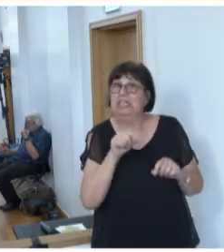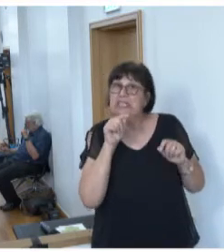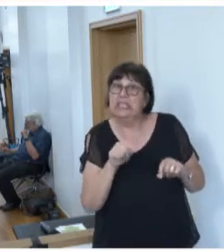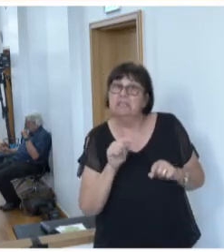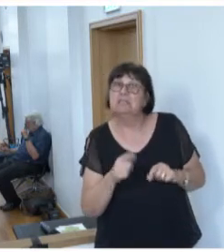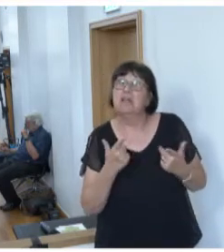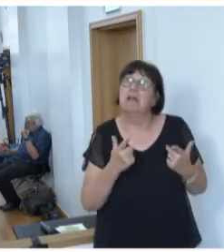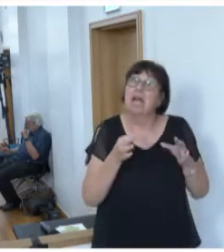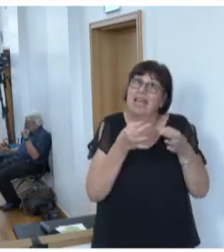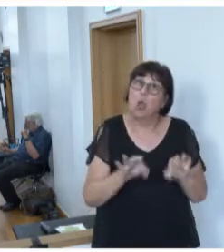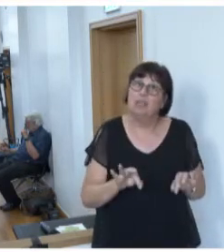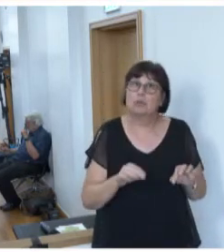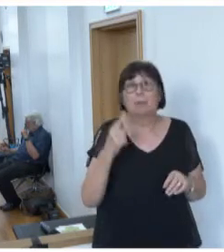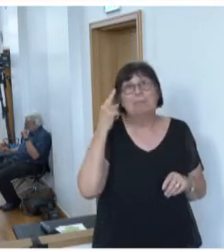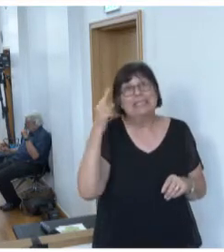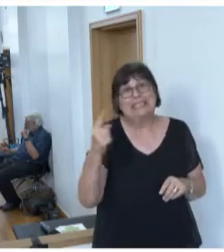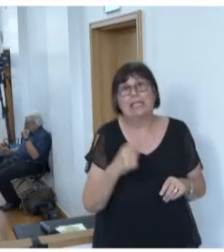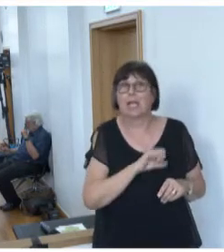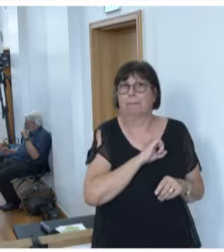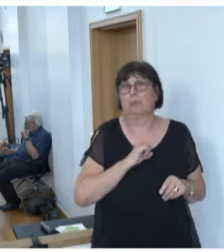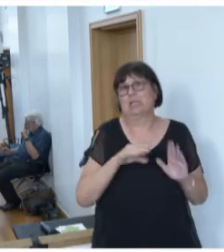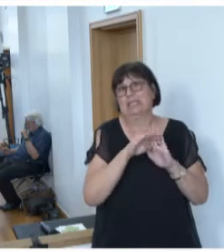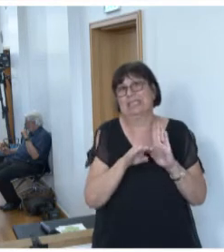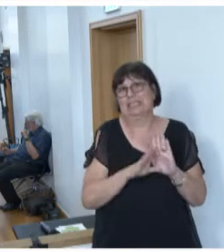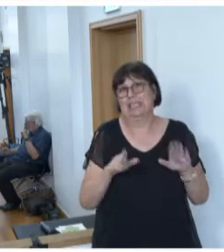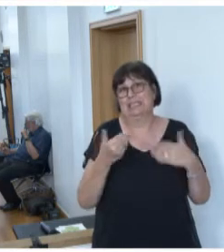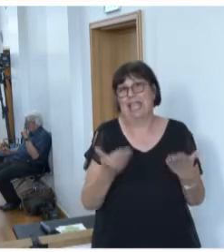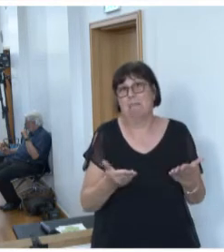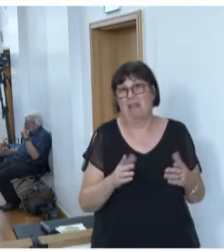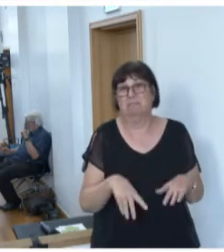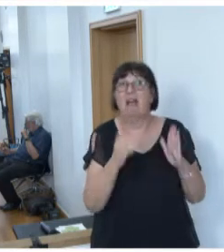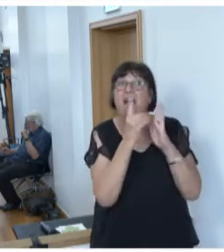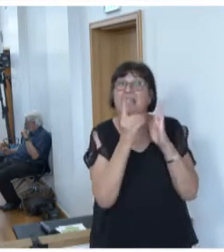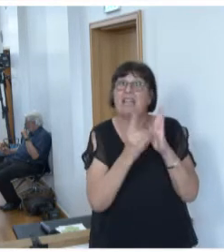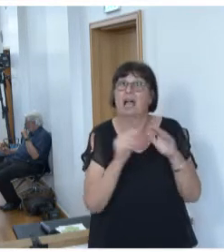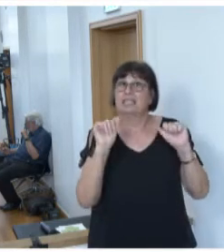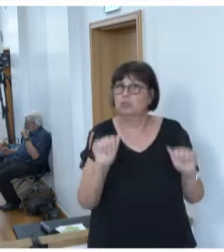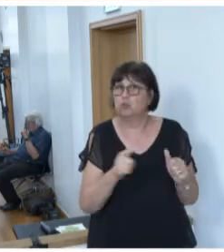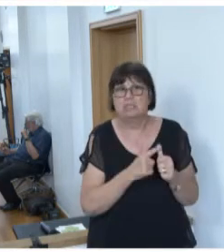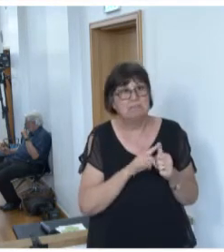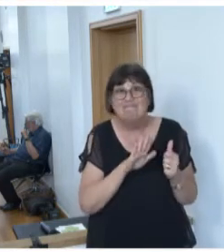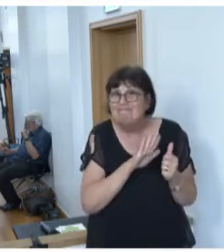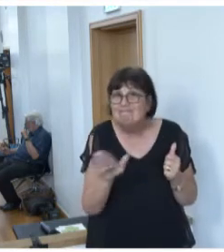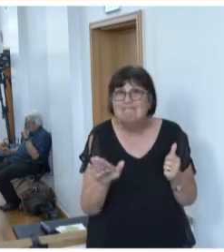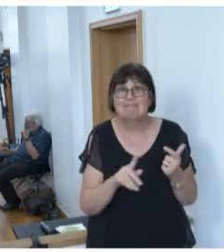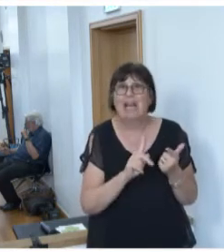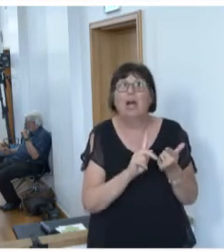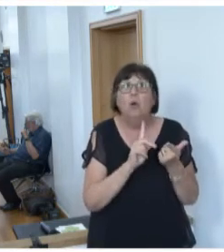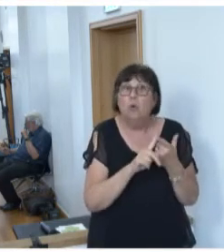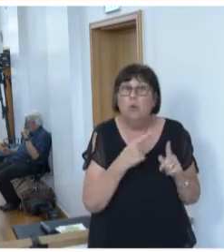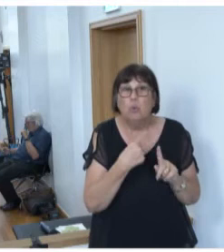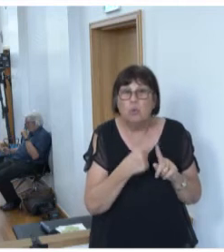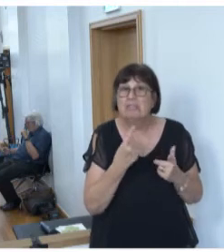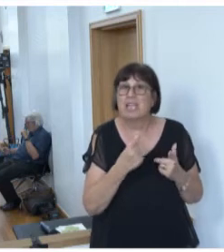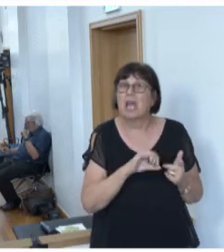eindimensionale Lösung im Sinne des Bundesgesetzgebers ist. Weder die datenschutzkonforme Umsetzung noch die Evaluation, durch die